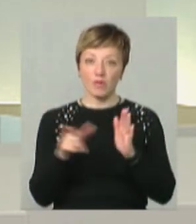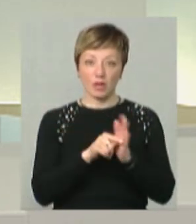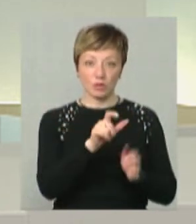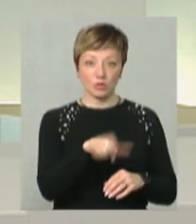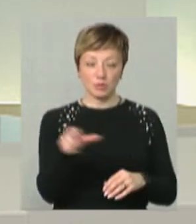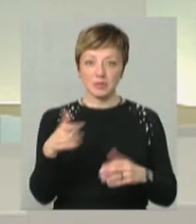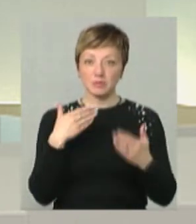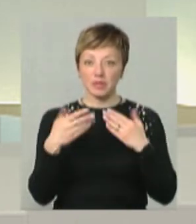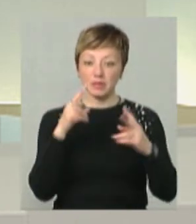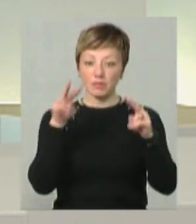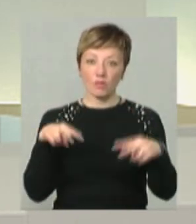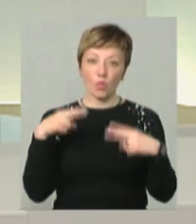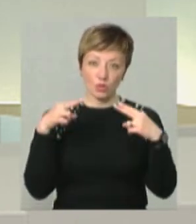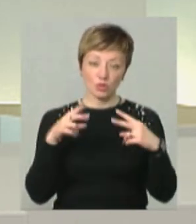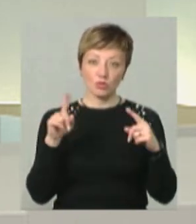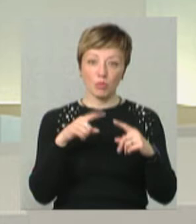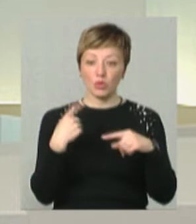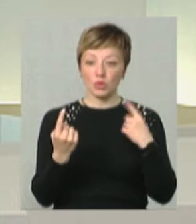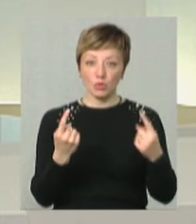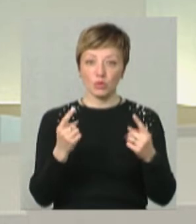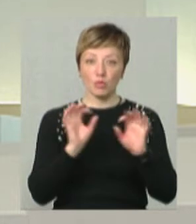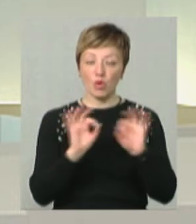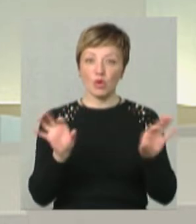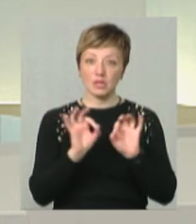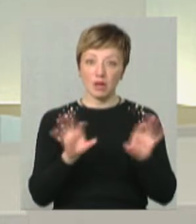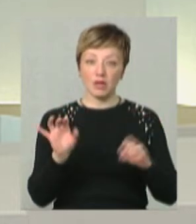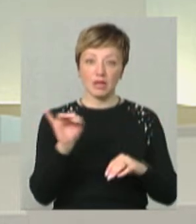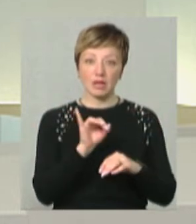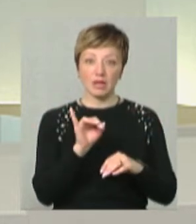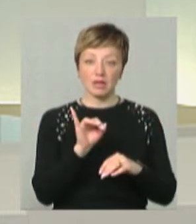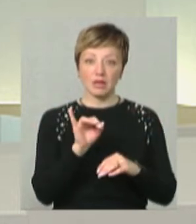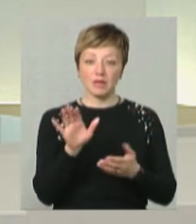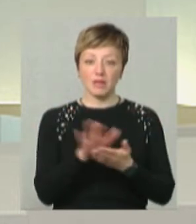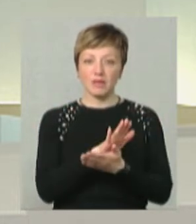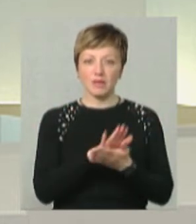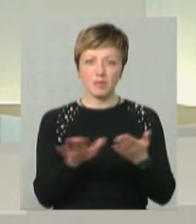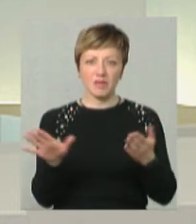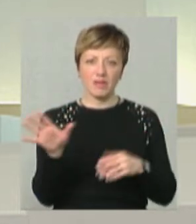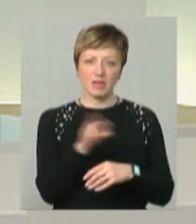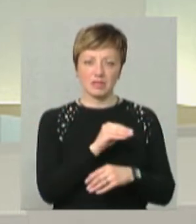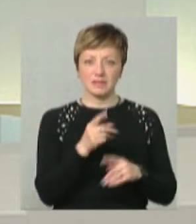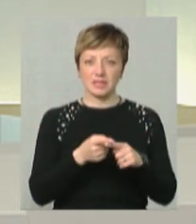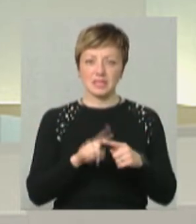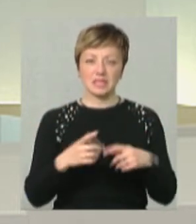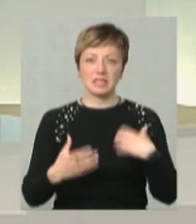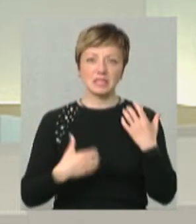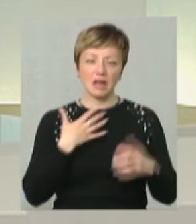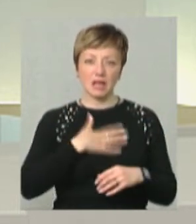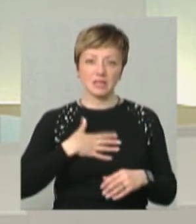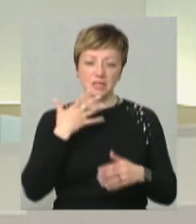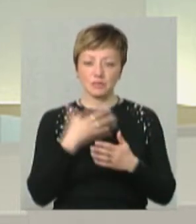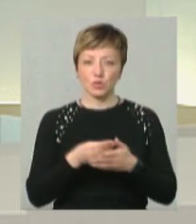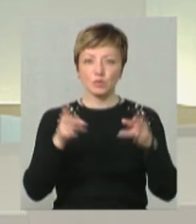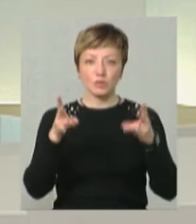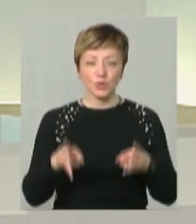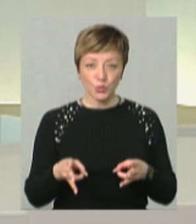спілкуватися, дивитися в очі, щоб один на одному розказувати і вимивати ці всі стреси, і свою біду.